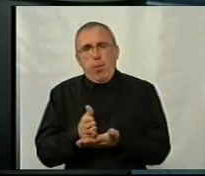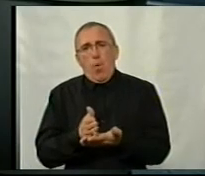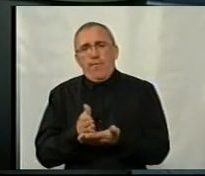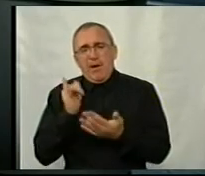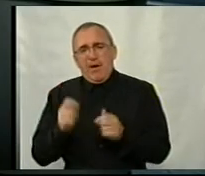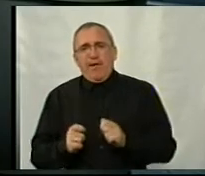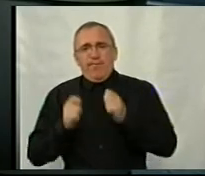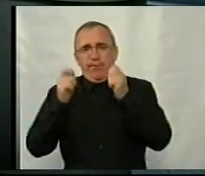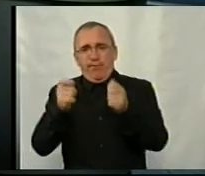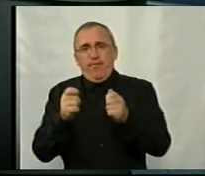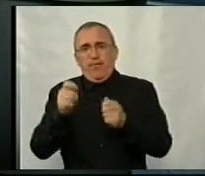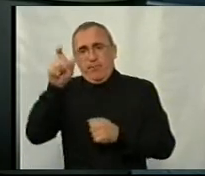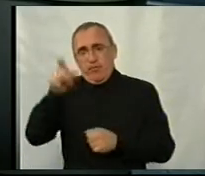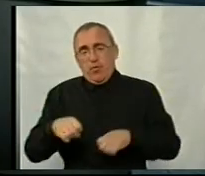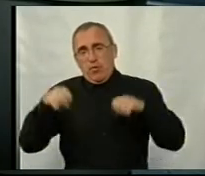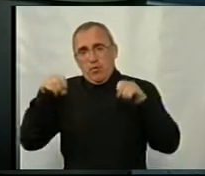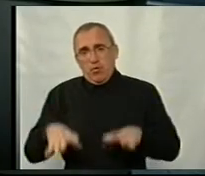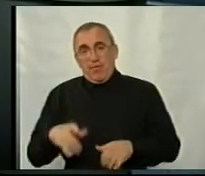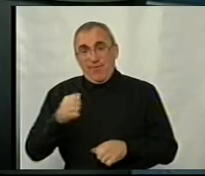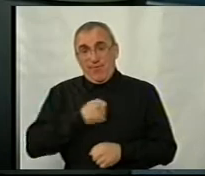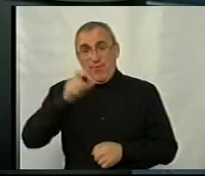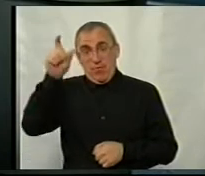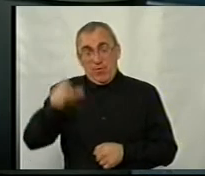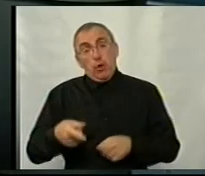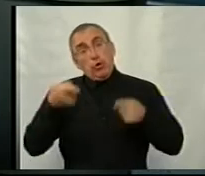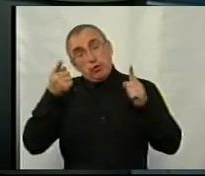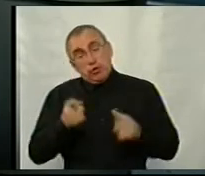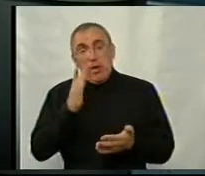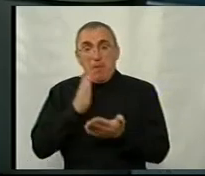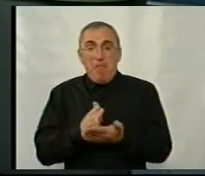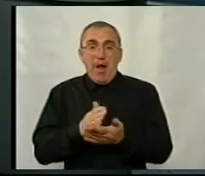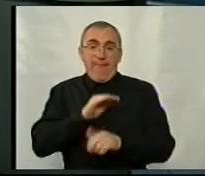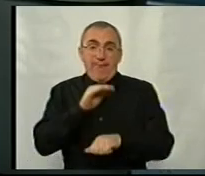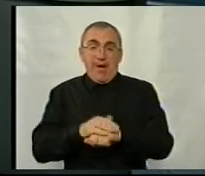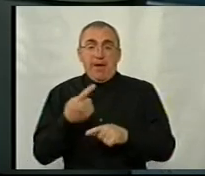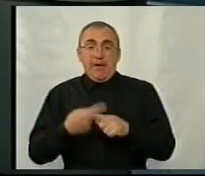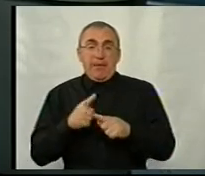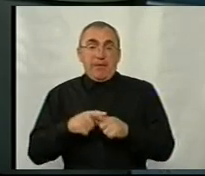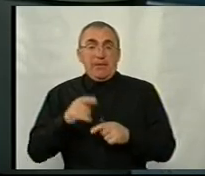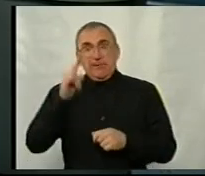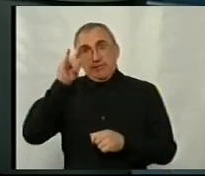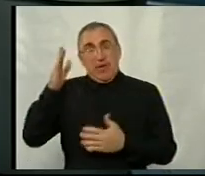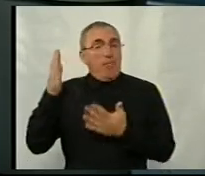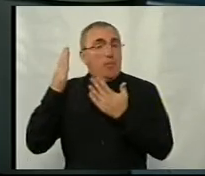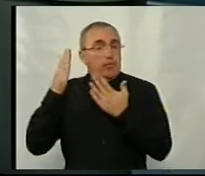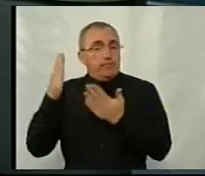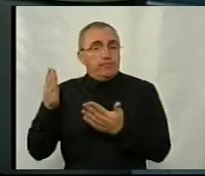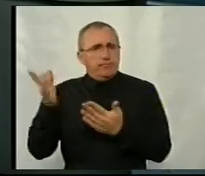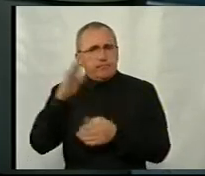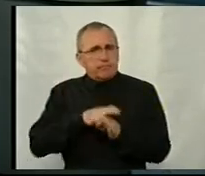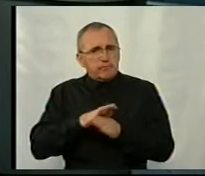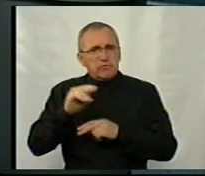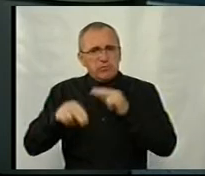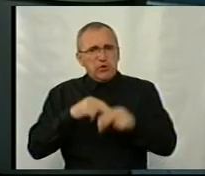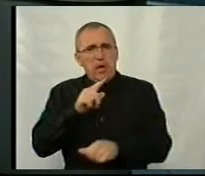виноситься, відповідно, цього рішення військового комісара, чи дійсно мали факти таке місце. Ну, слабо був, на сьогоднішній момент. Але все це відбувається через